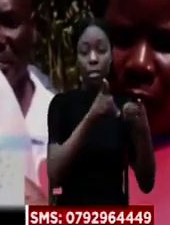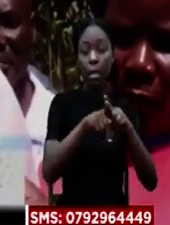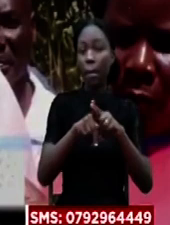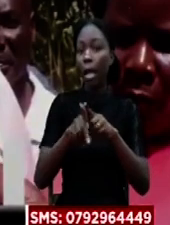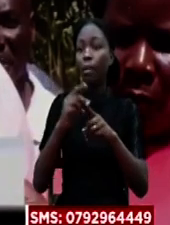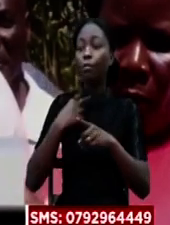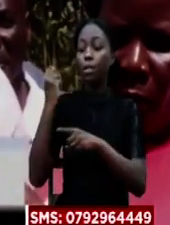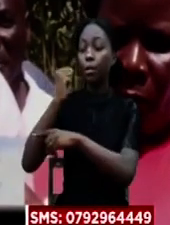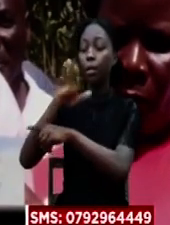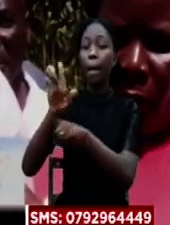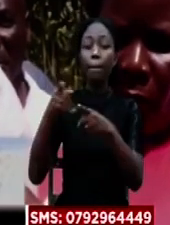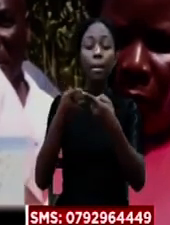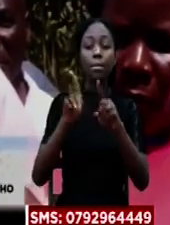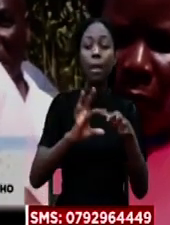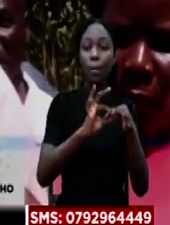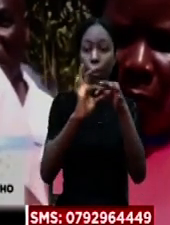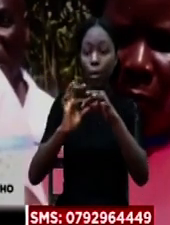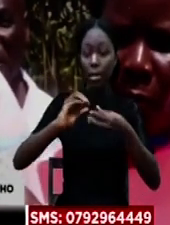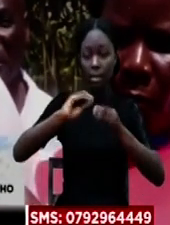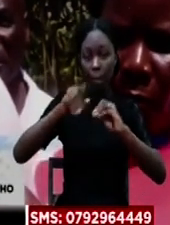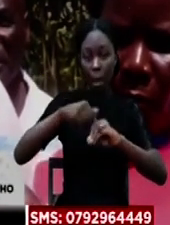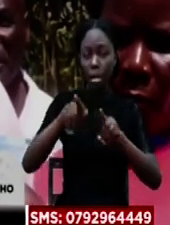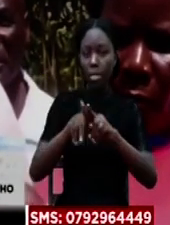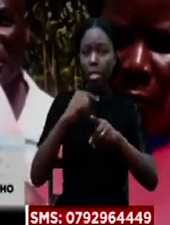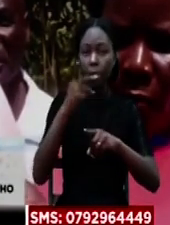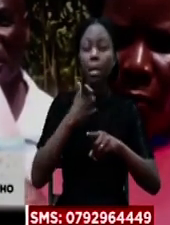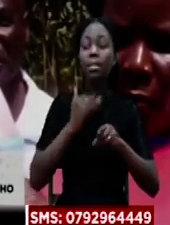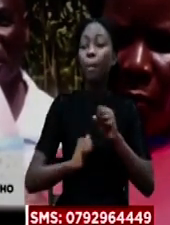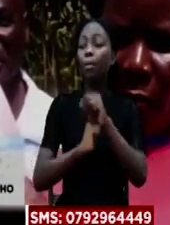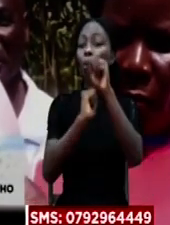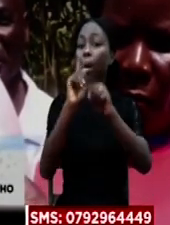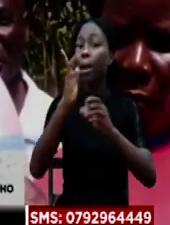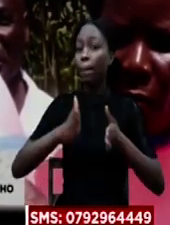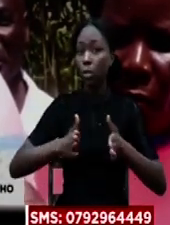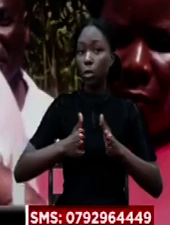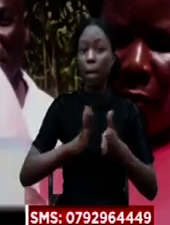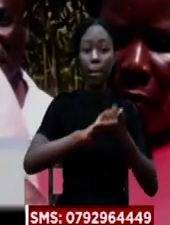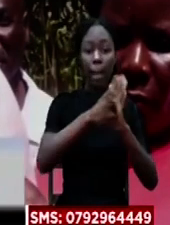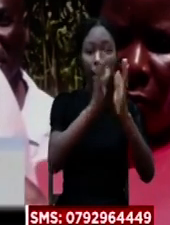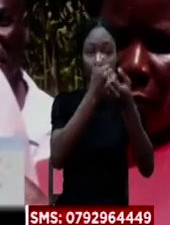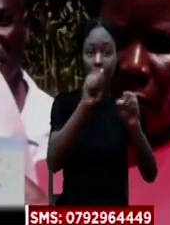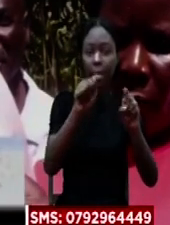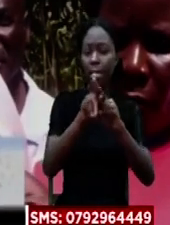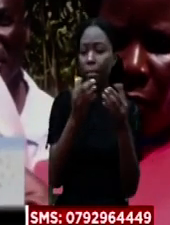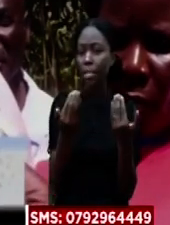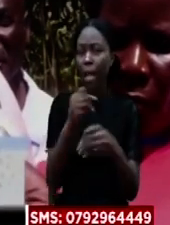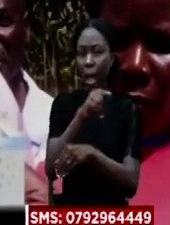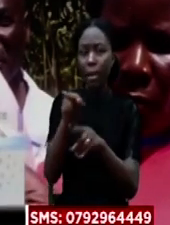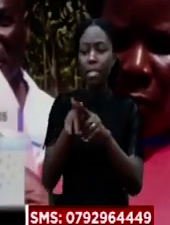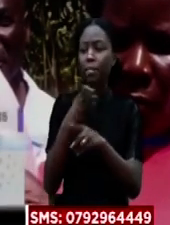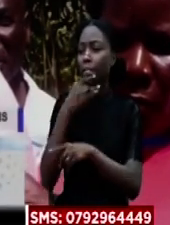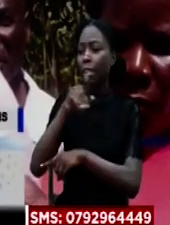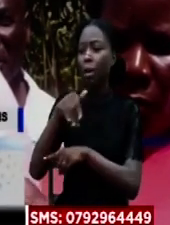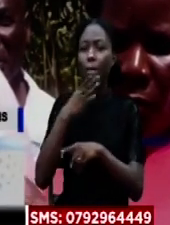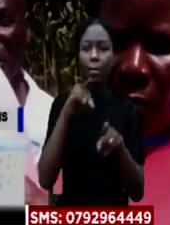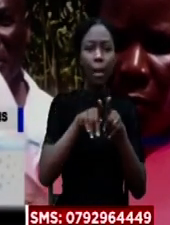yetu kwa siasa Tuki unite nambazetu na tuseme tunasmama nyuma ya mtu flani Kama mtoto yetu, kama baba yetu,